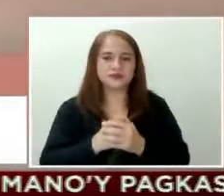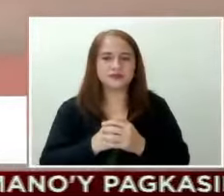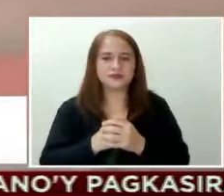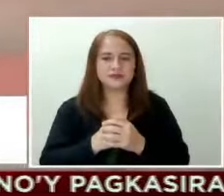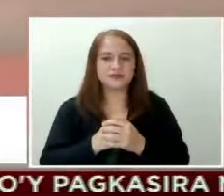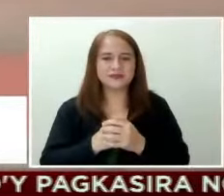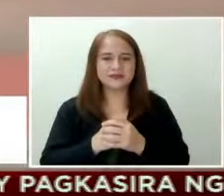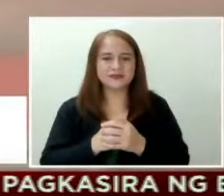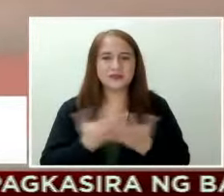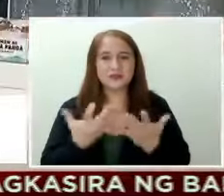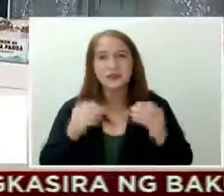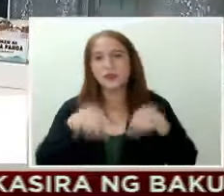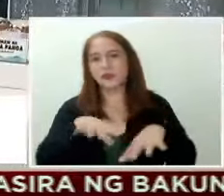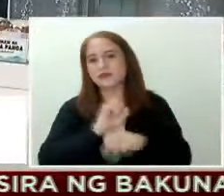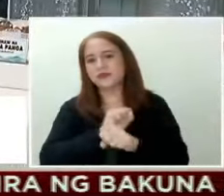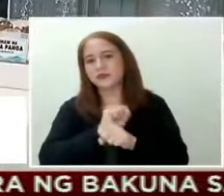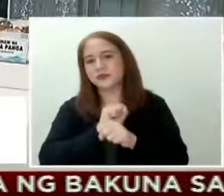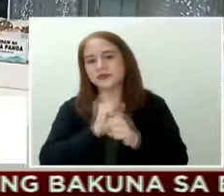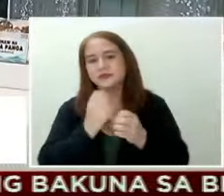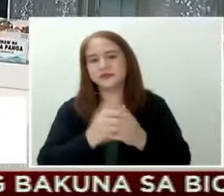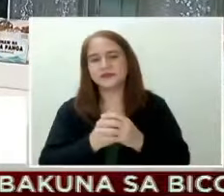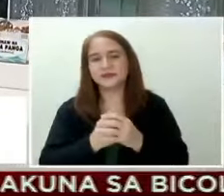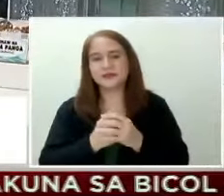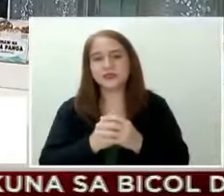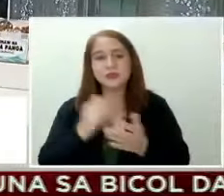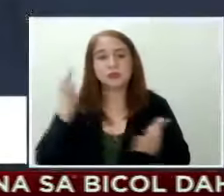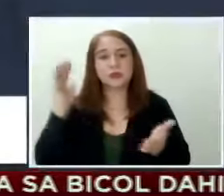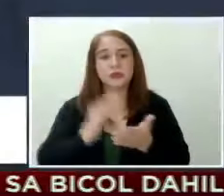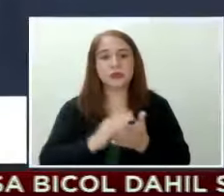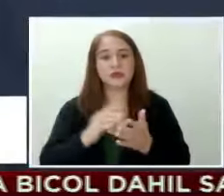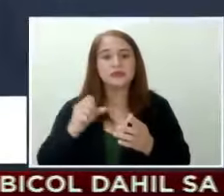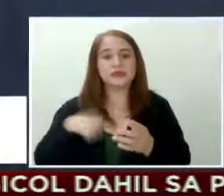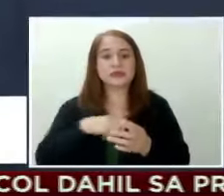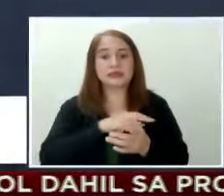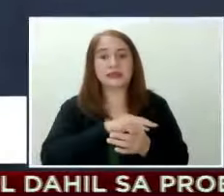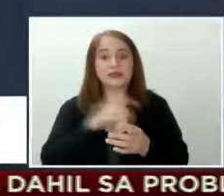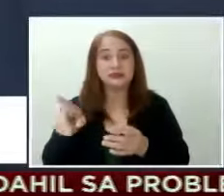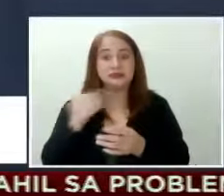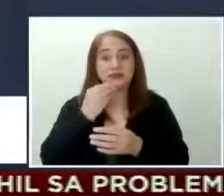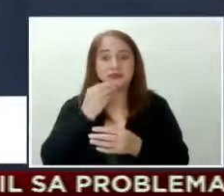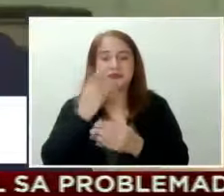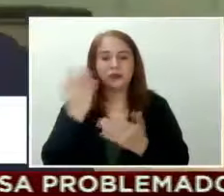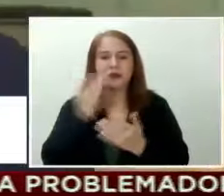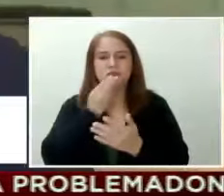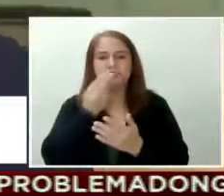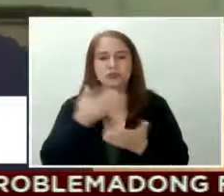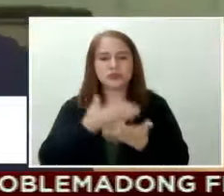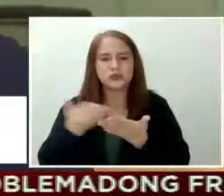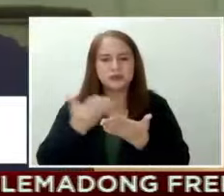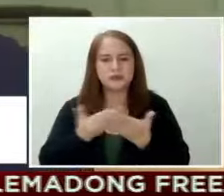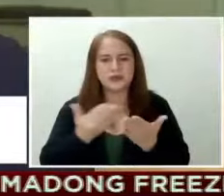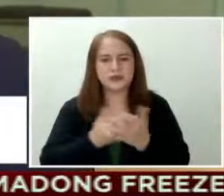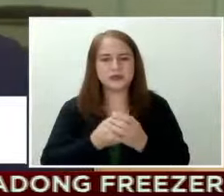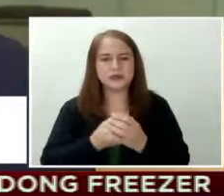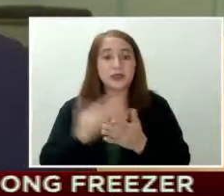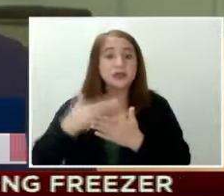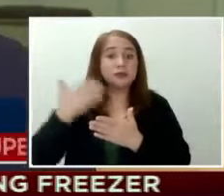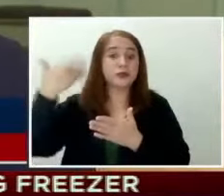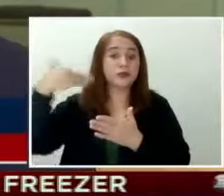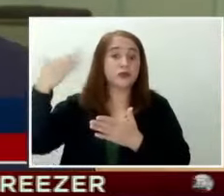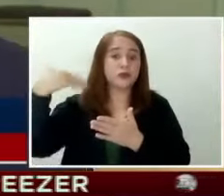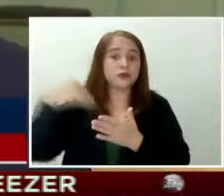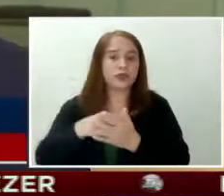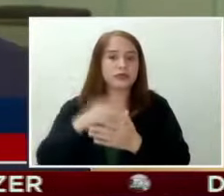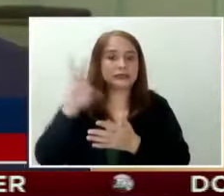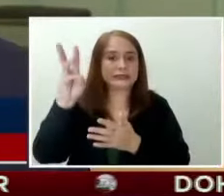Makawalan pa ka na trabaho. Nagbawas na rin ang tao ang food stall na ito dahil konti ang bumibili. Dati po kami, anim.